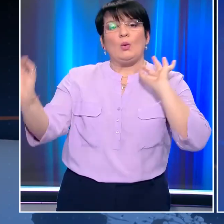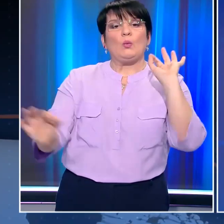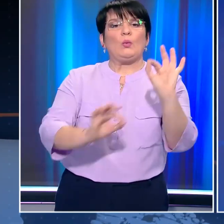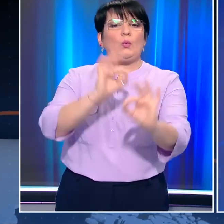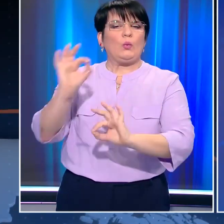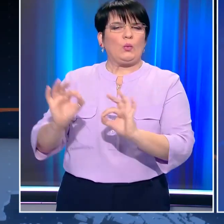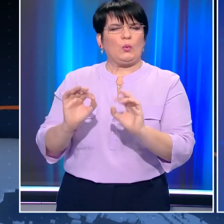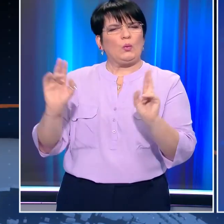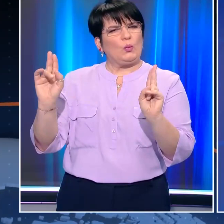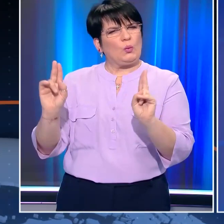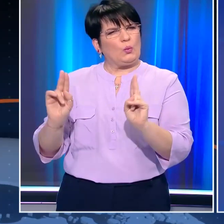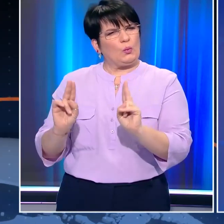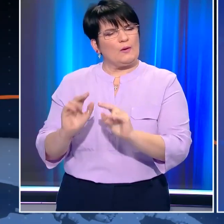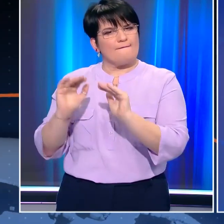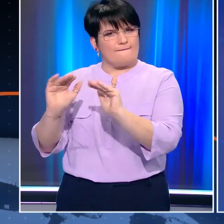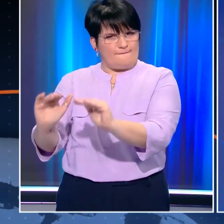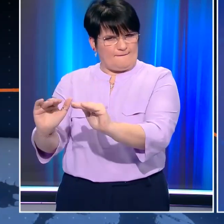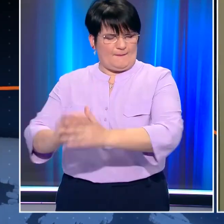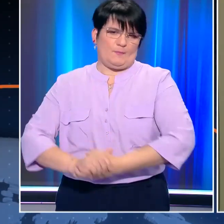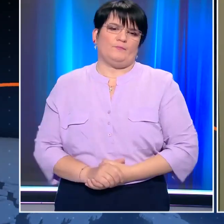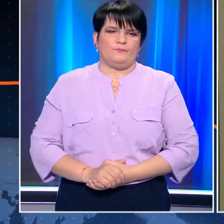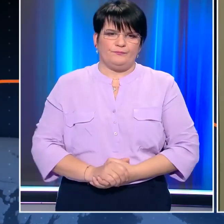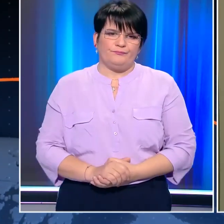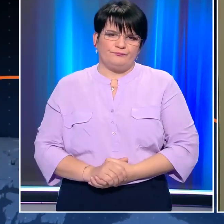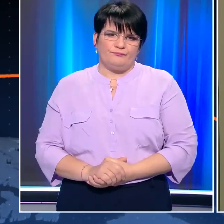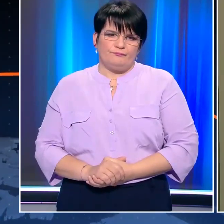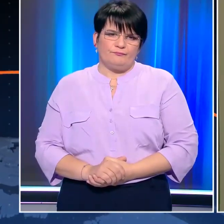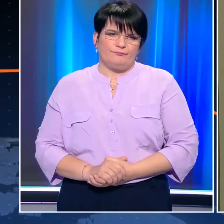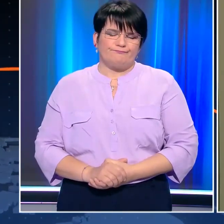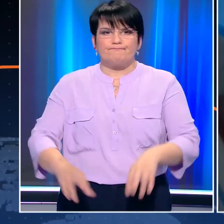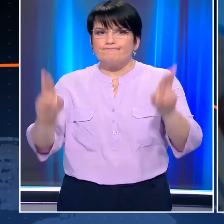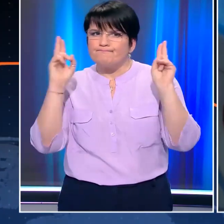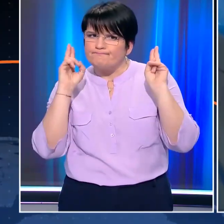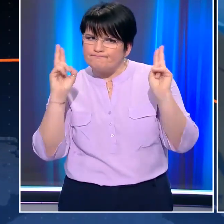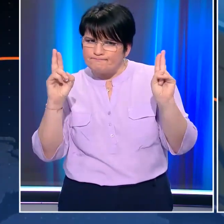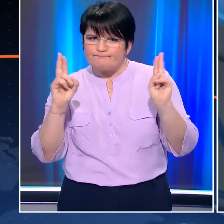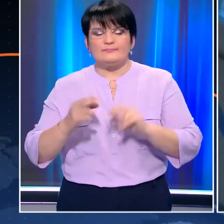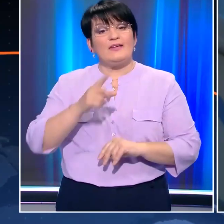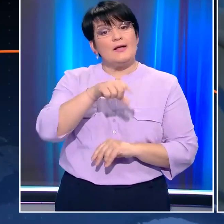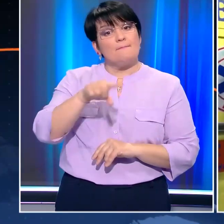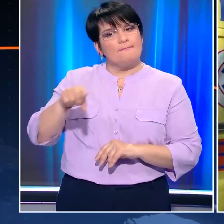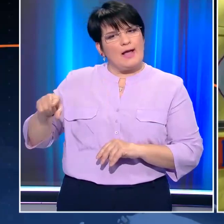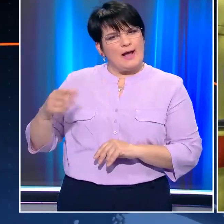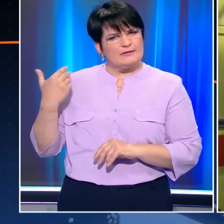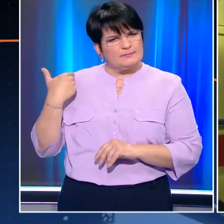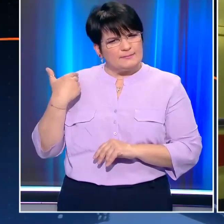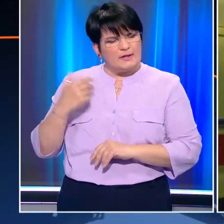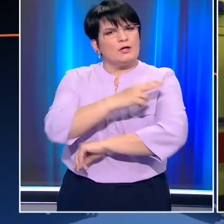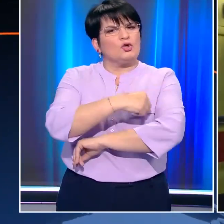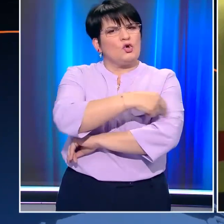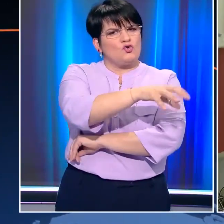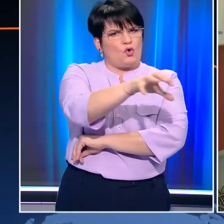φορτίο παρουσιάζει στοιχεία σταθεροποίησης. Αχτίδα αισιοδοξίας, καθώς τις τελευταίες ημέρες οι εισαγωγές στα